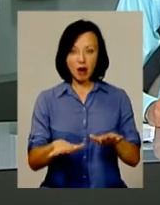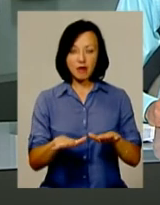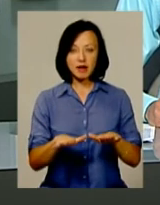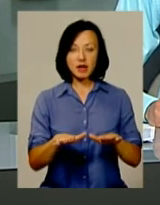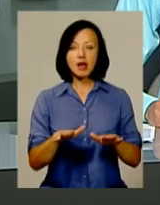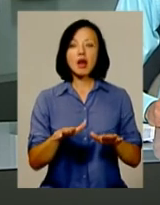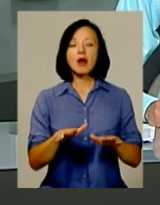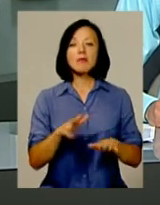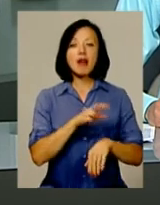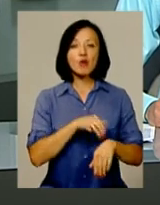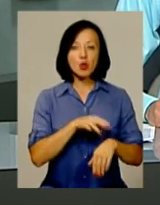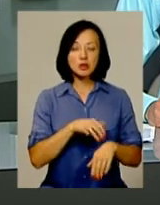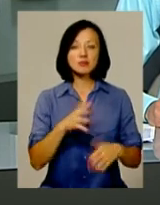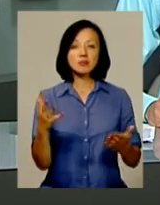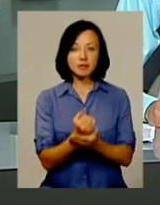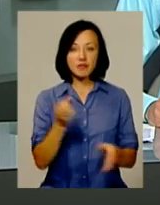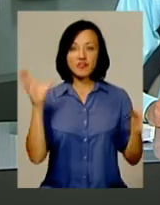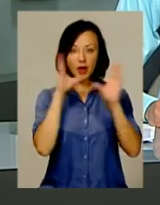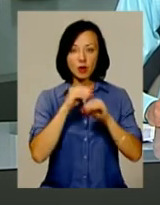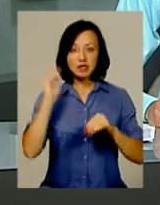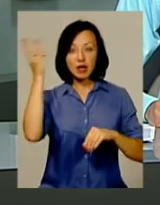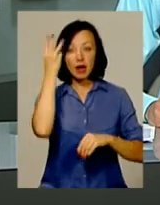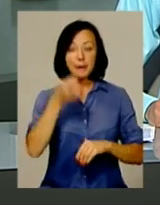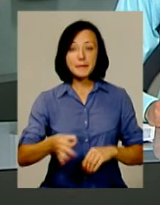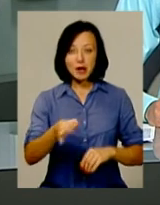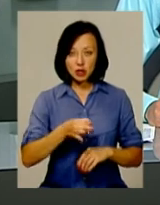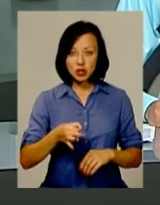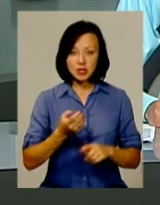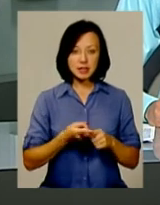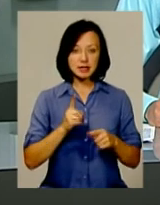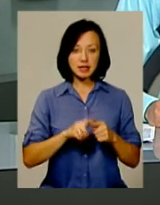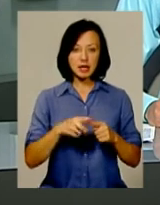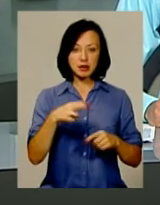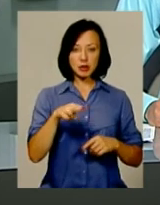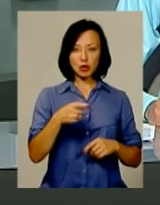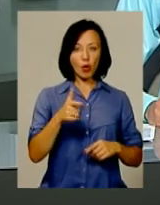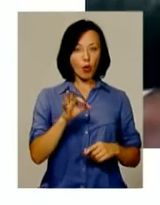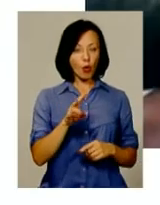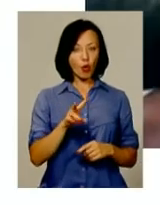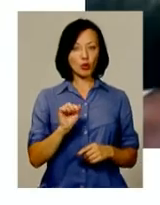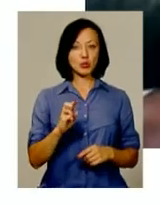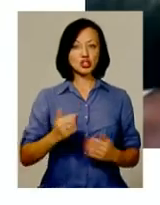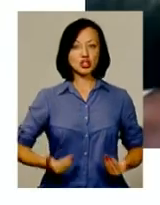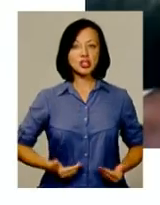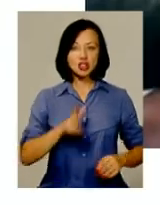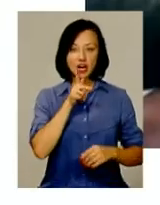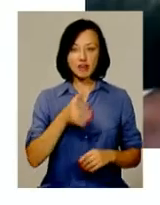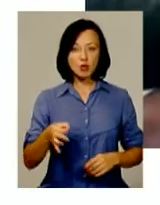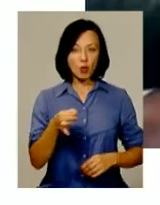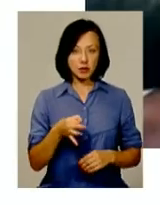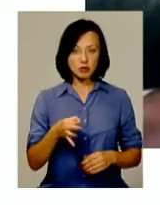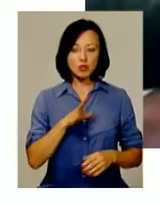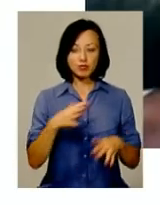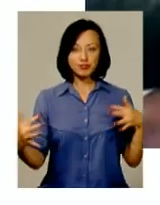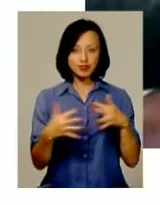Блаблакар правоохоронцям розшукати вдалося аж на Хмельниччині. Це Дмитро Голуб, житель Чернівецької області. Він брав участь у